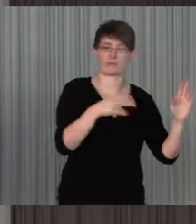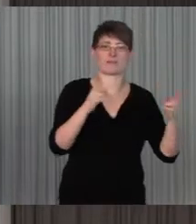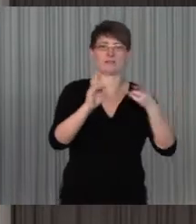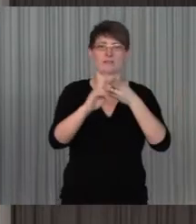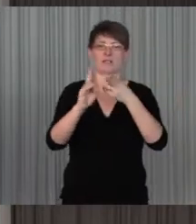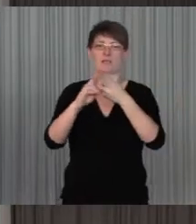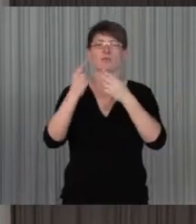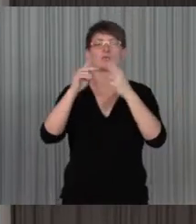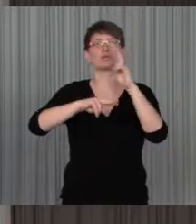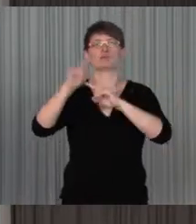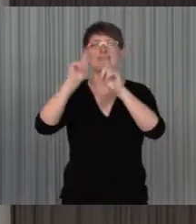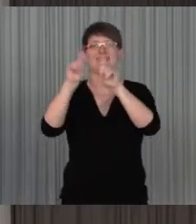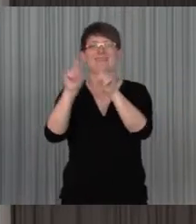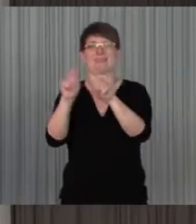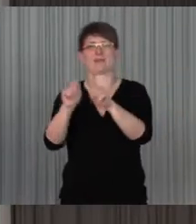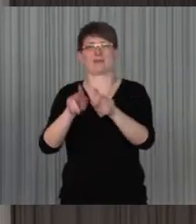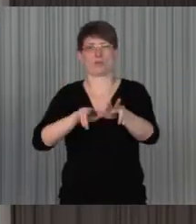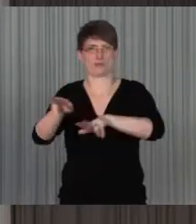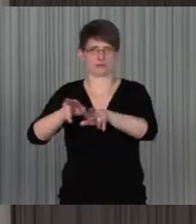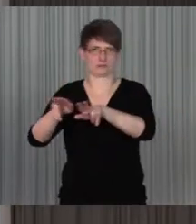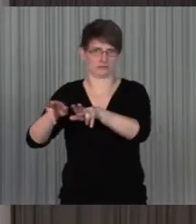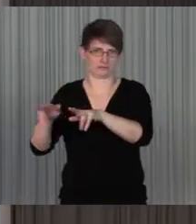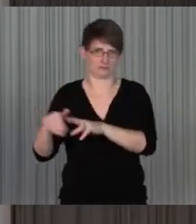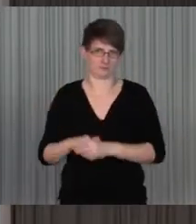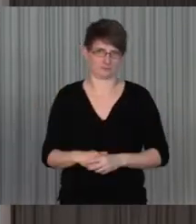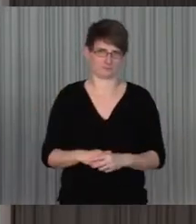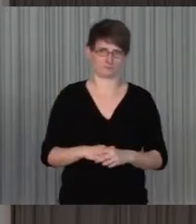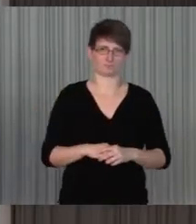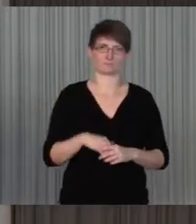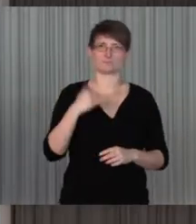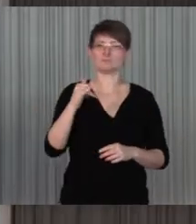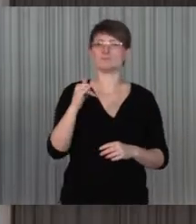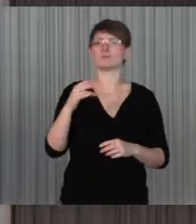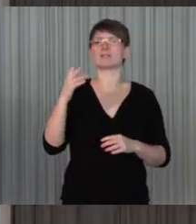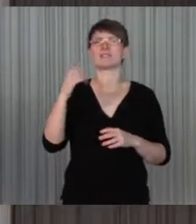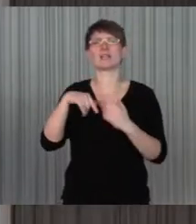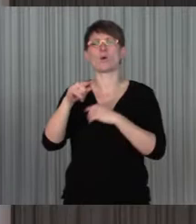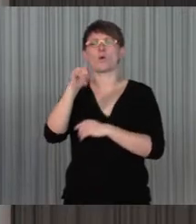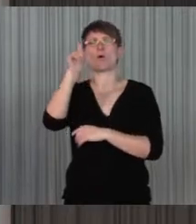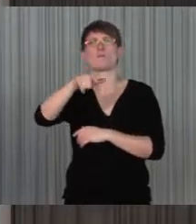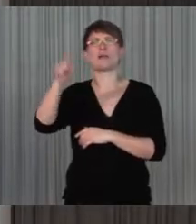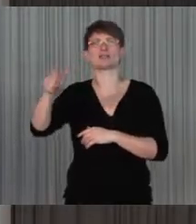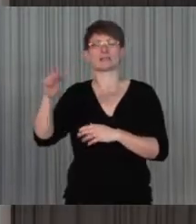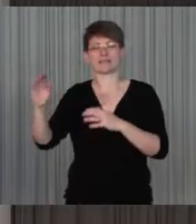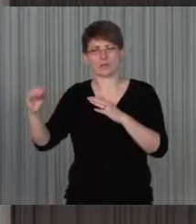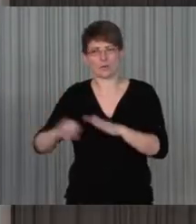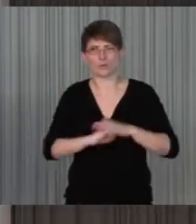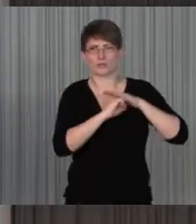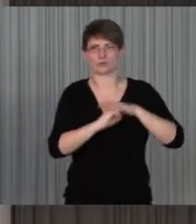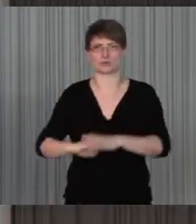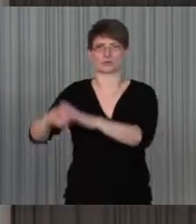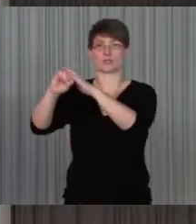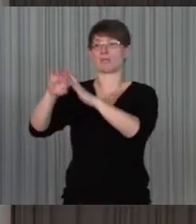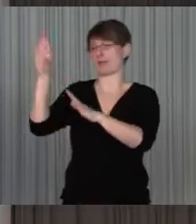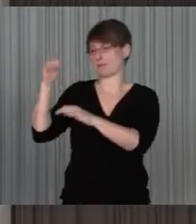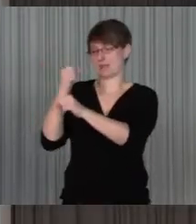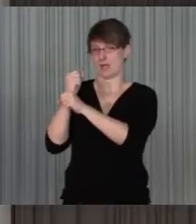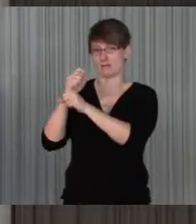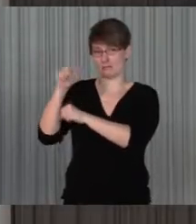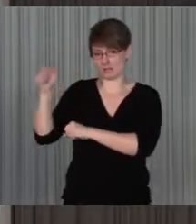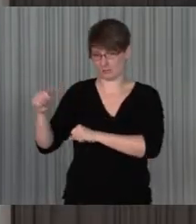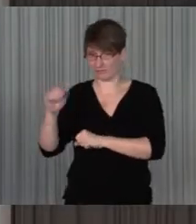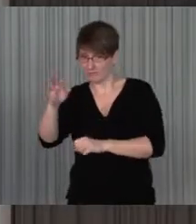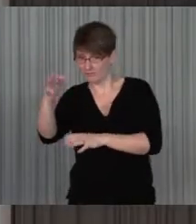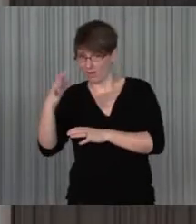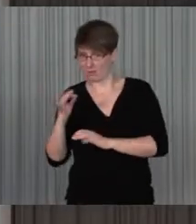bestimmten Themen zu machen, wo sich die Klären gegenseitig unterstützen, wo Mitarbeiter eben dann gefragt werden,